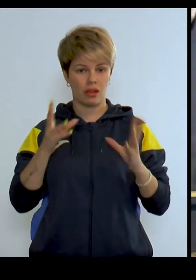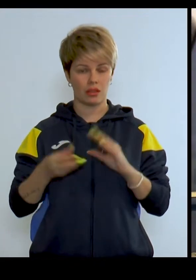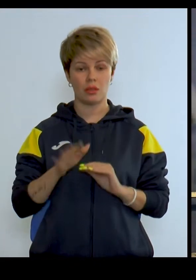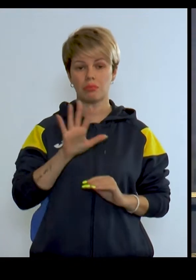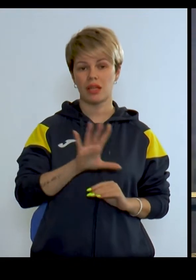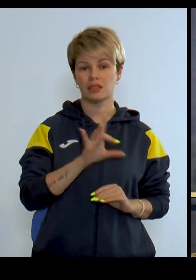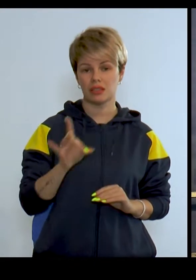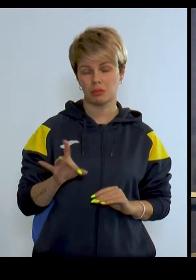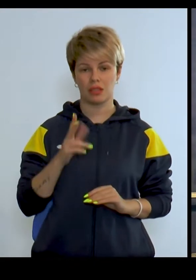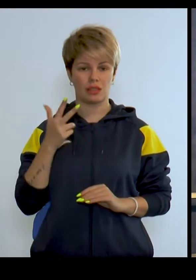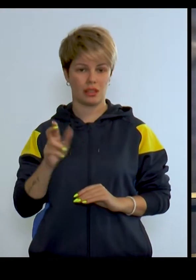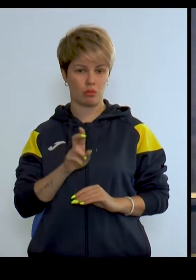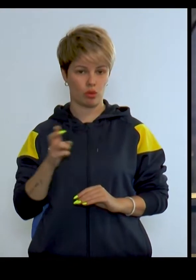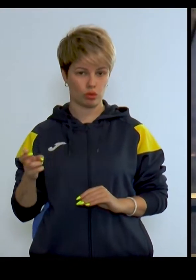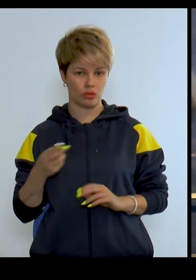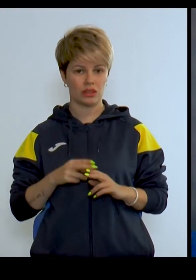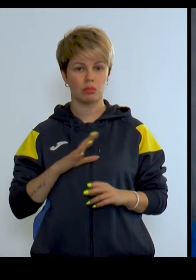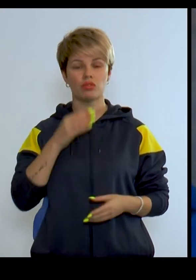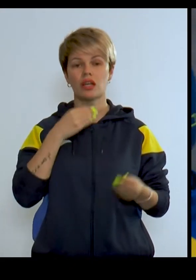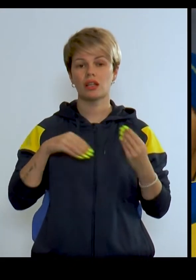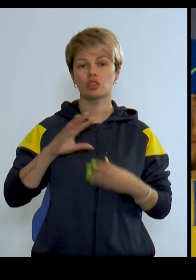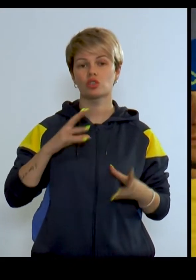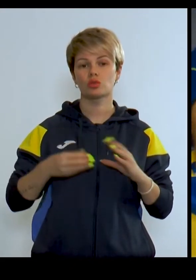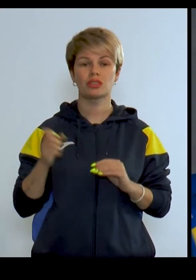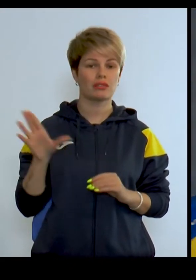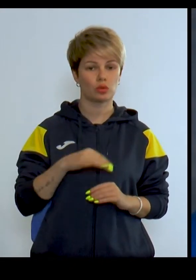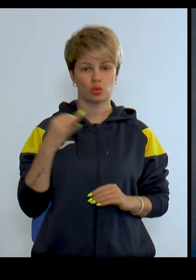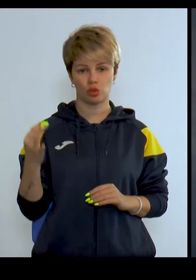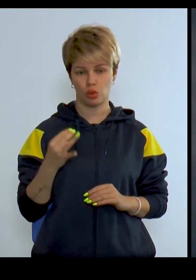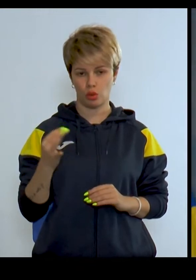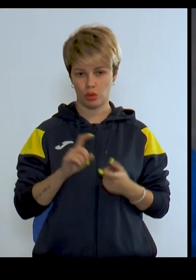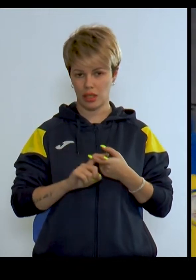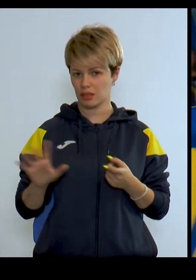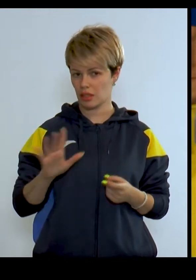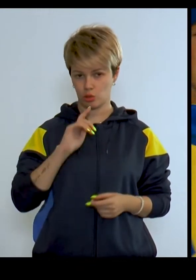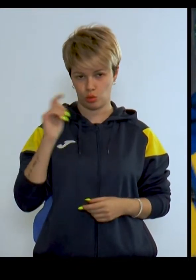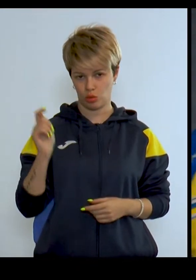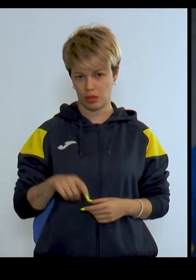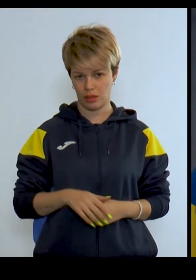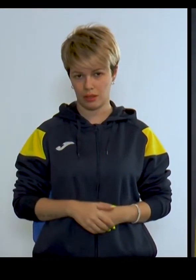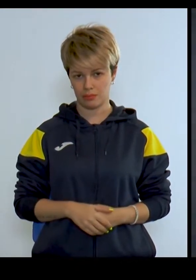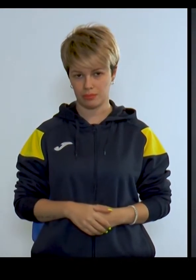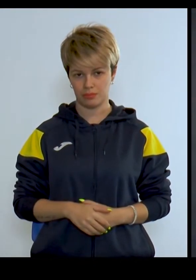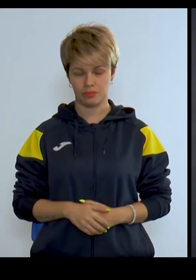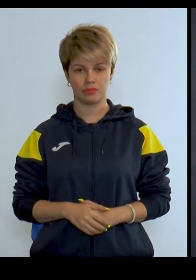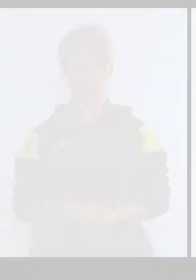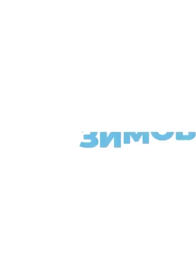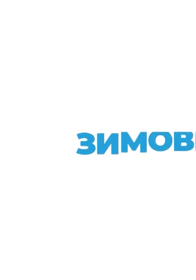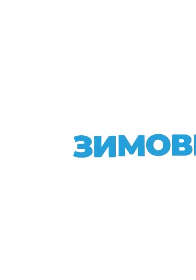медалей 5 срібних та 3 бронзових Це був найкращий результат за всю історію незалежної України